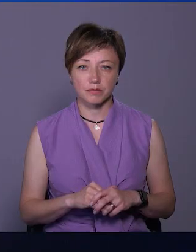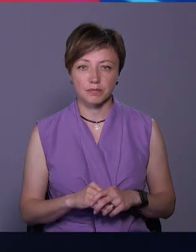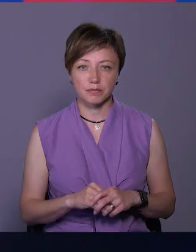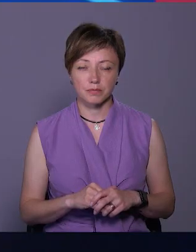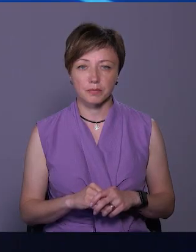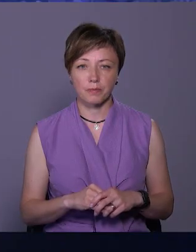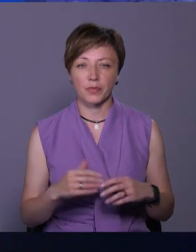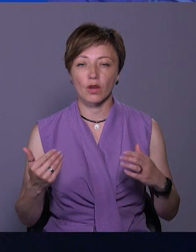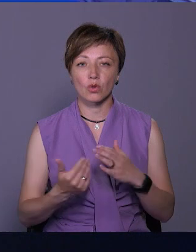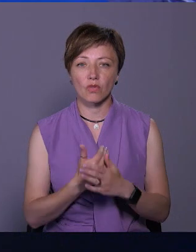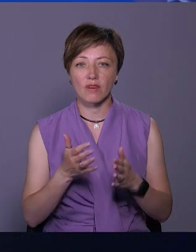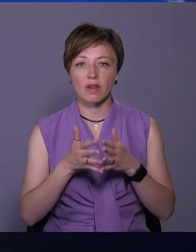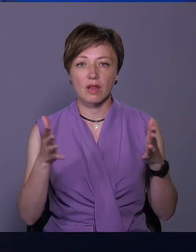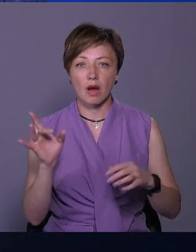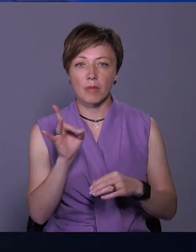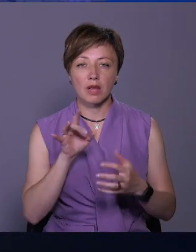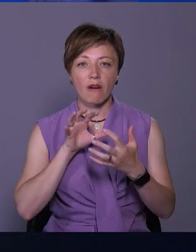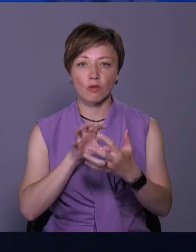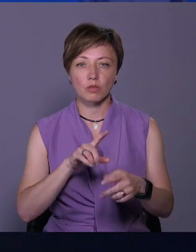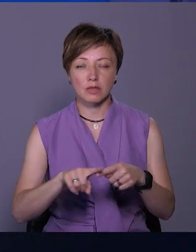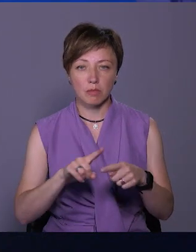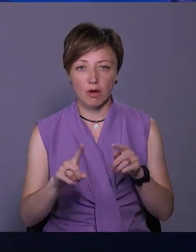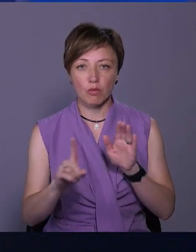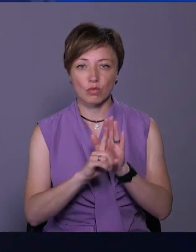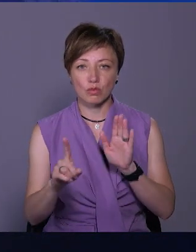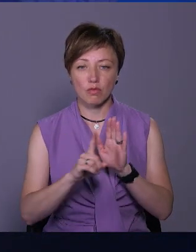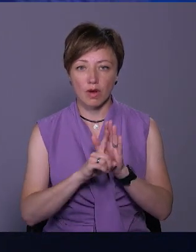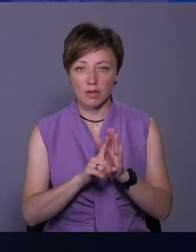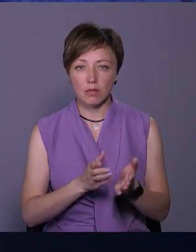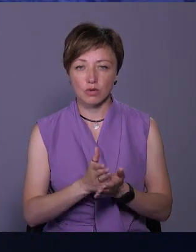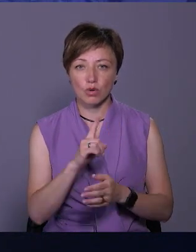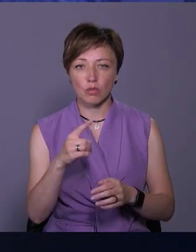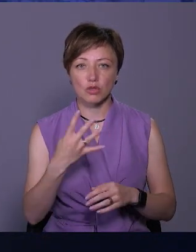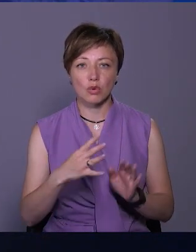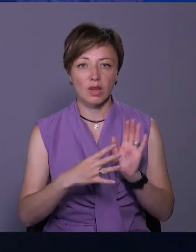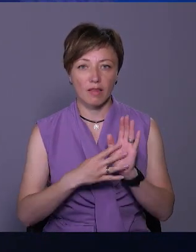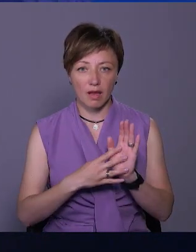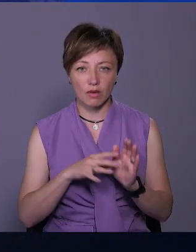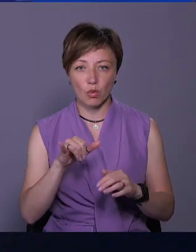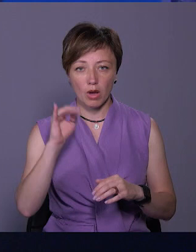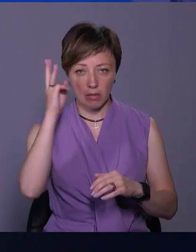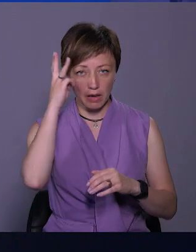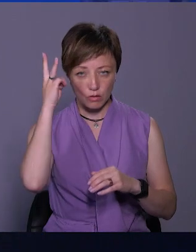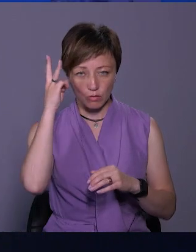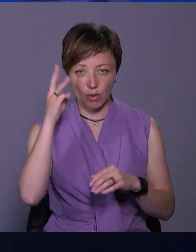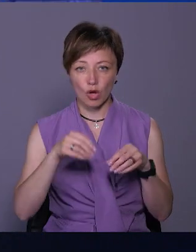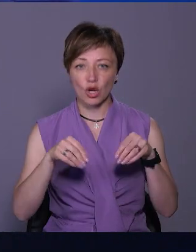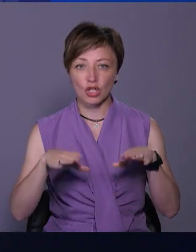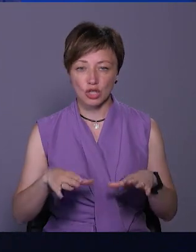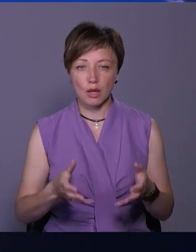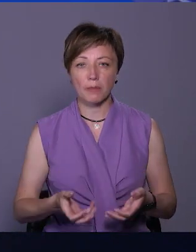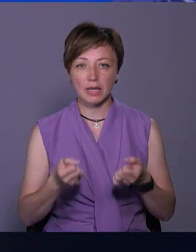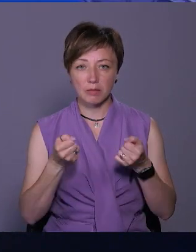Нові великогабаритні автобуси незабаром курсуватимуть на маршруті номер 49 у Хмельницькому. Рішення